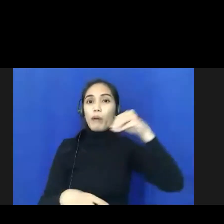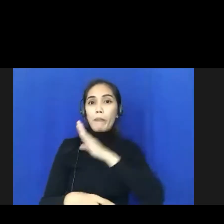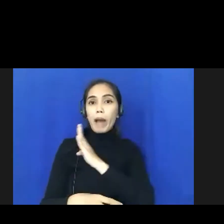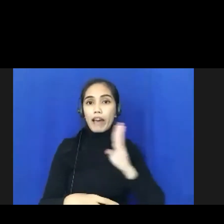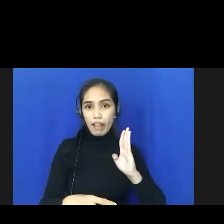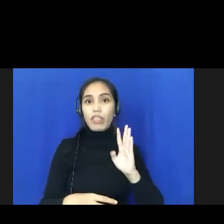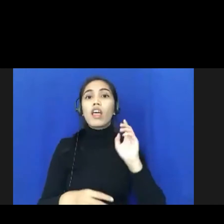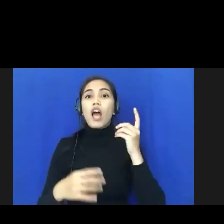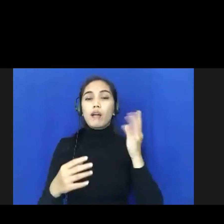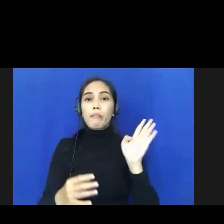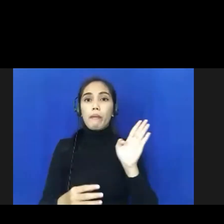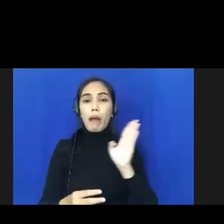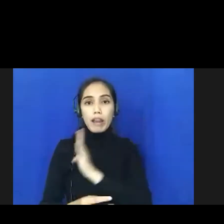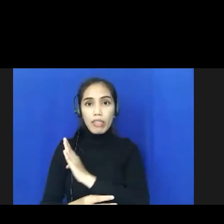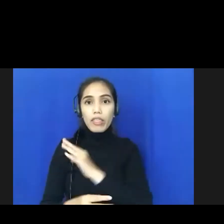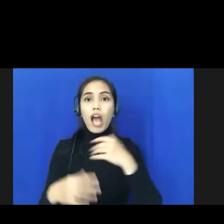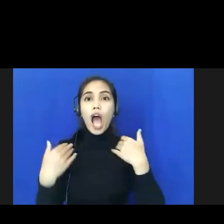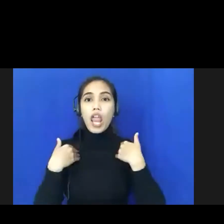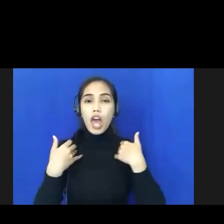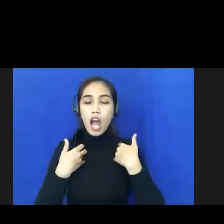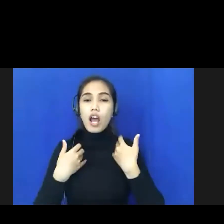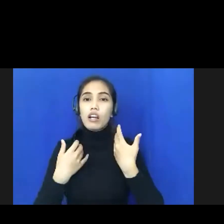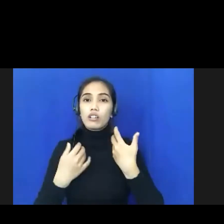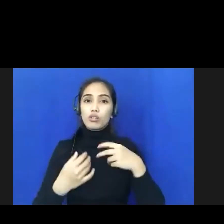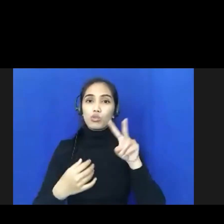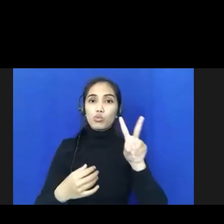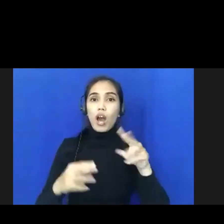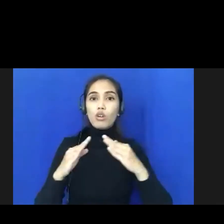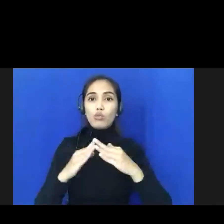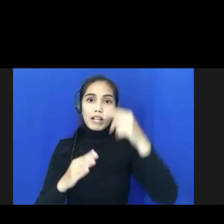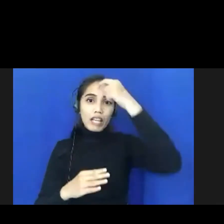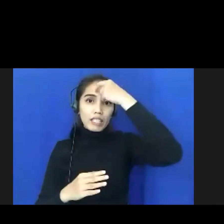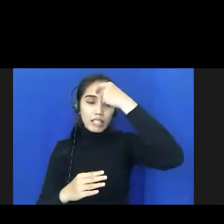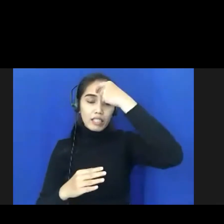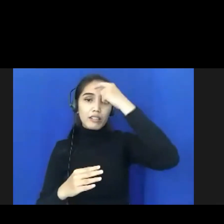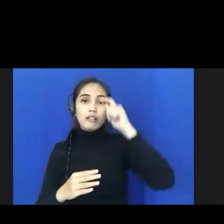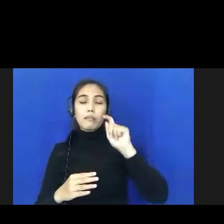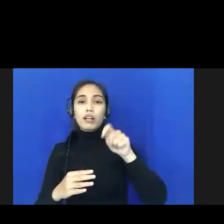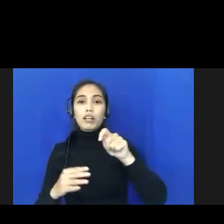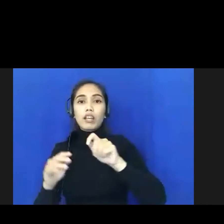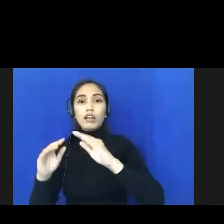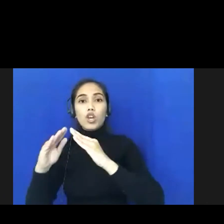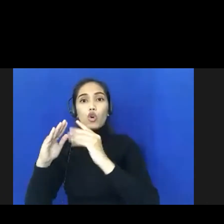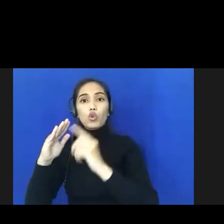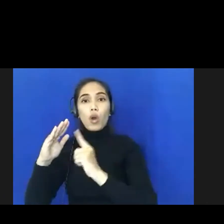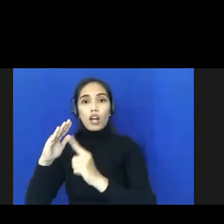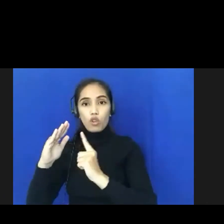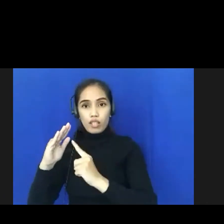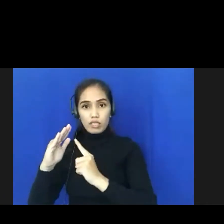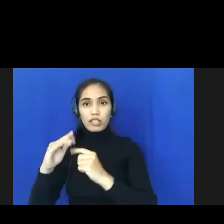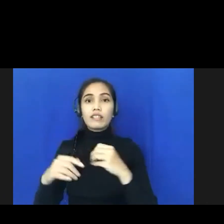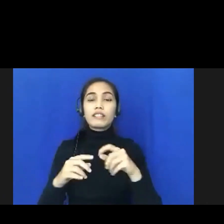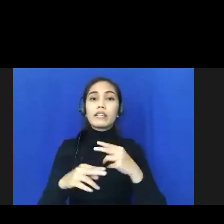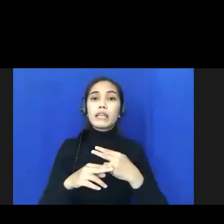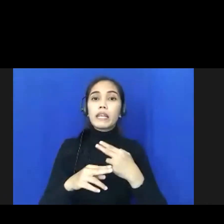yang melakukan pengobatan atau ruang isolasi, yaitu rumah sakit